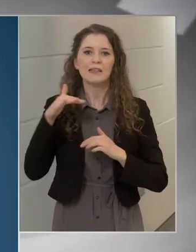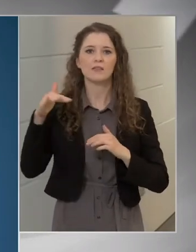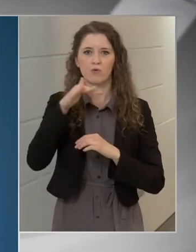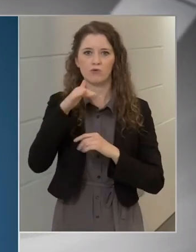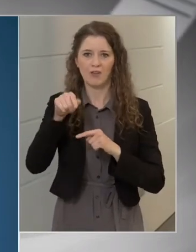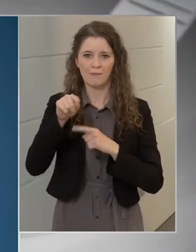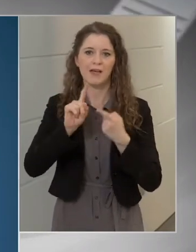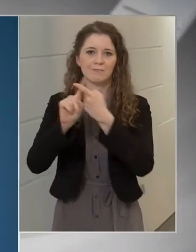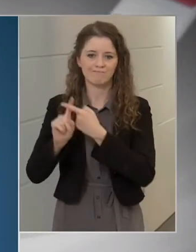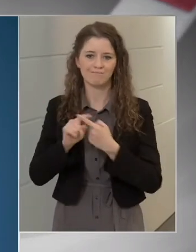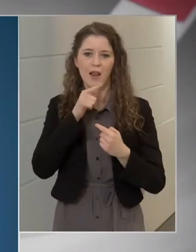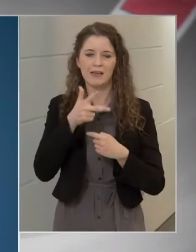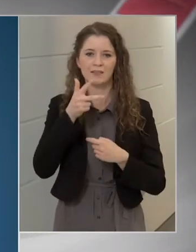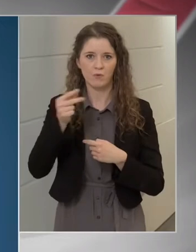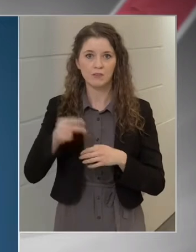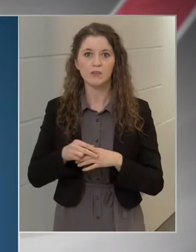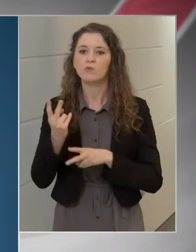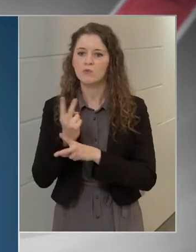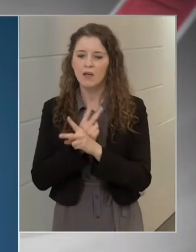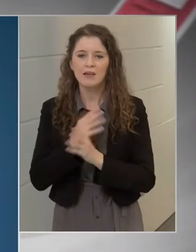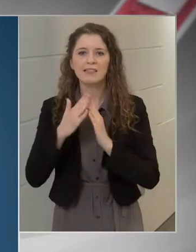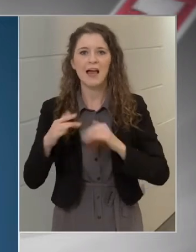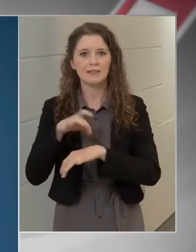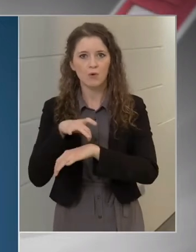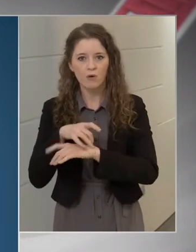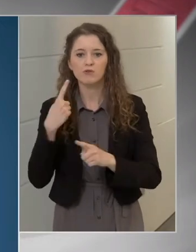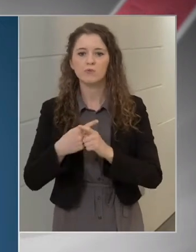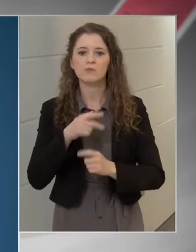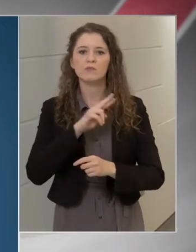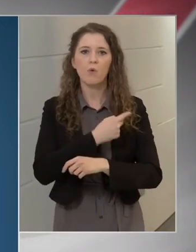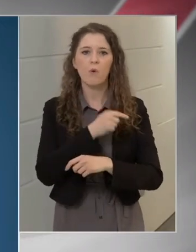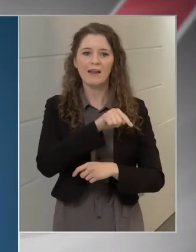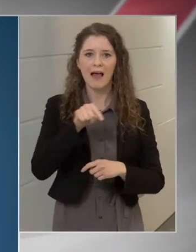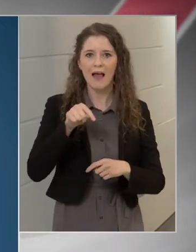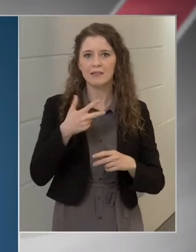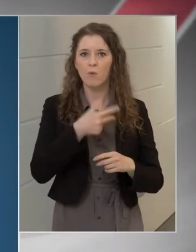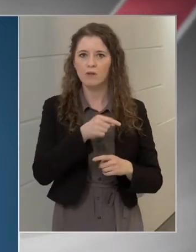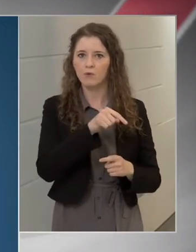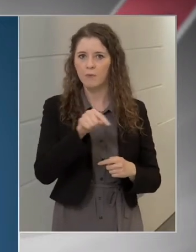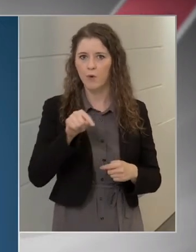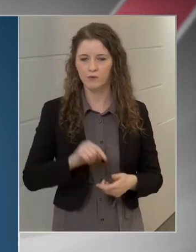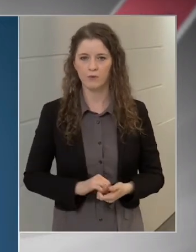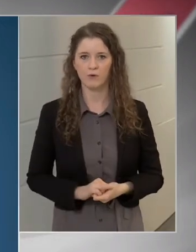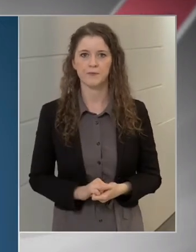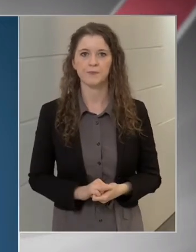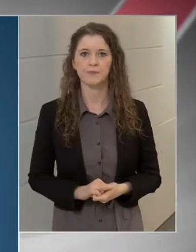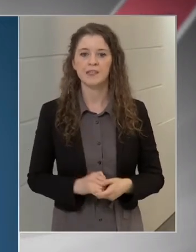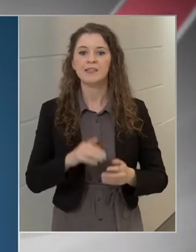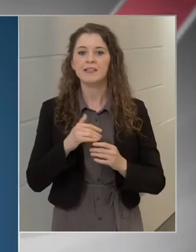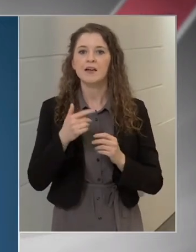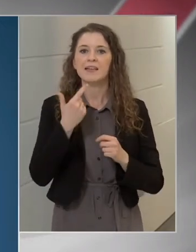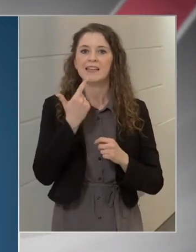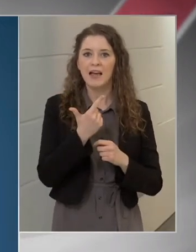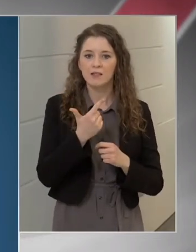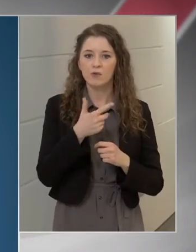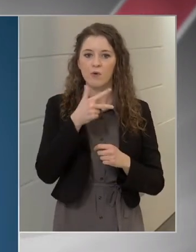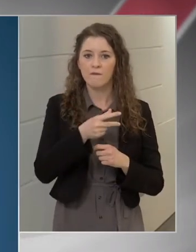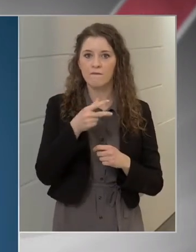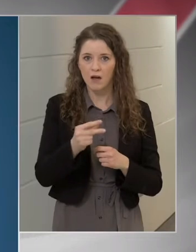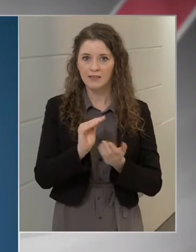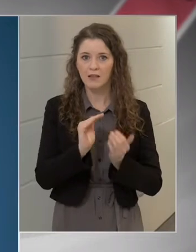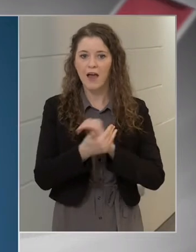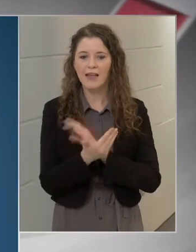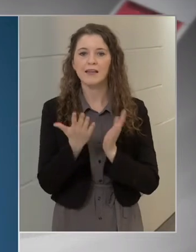a házi orvosoknál és a kórházi oltópontokon. Ehhez az eddigi két vakcina helyett már háromféle